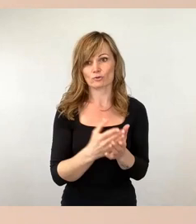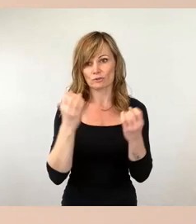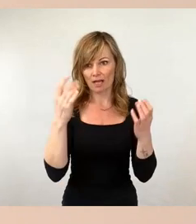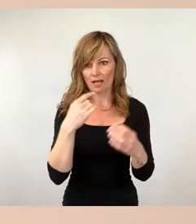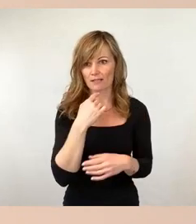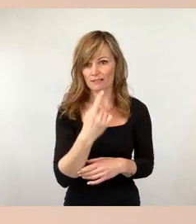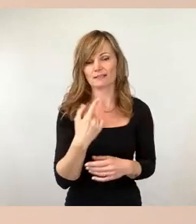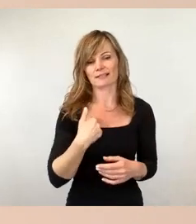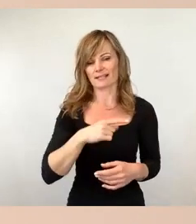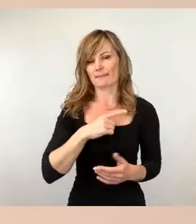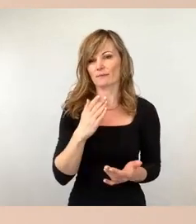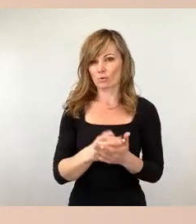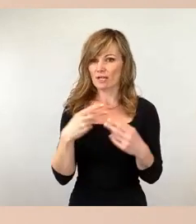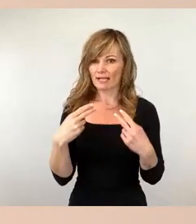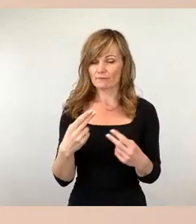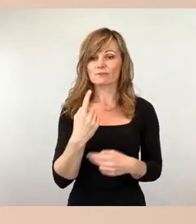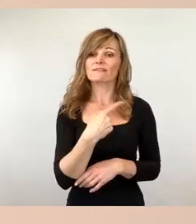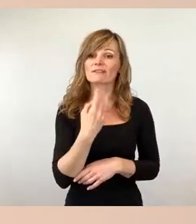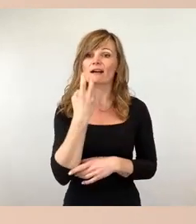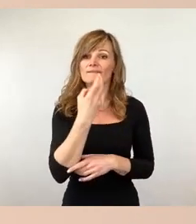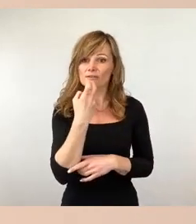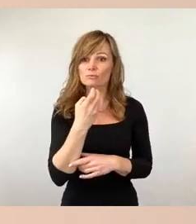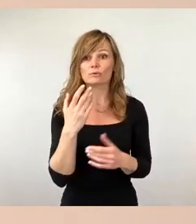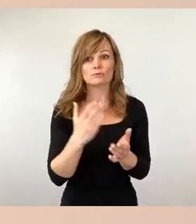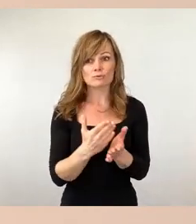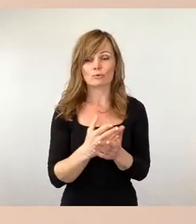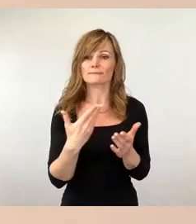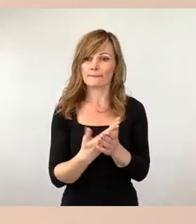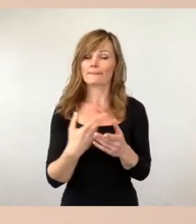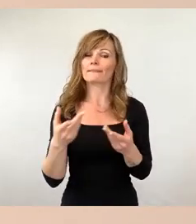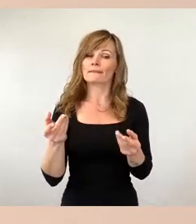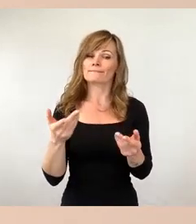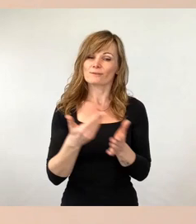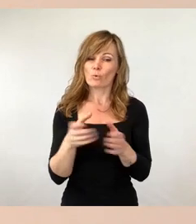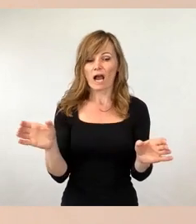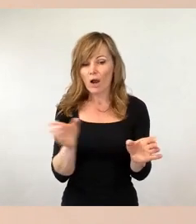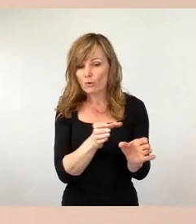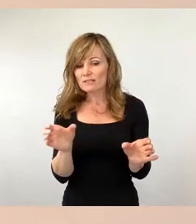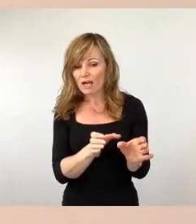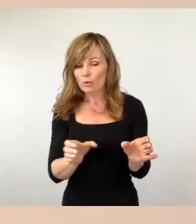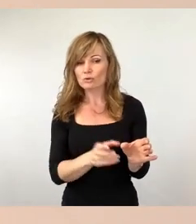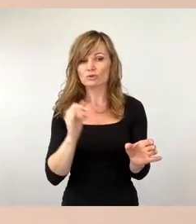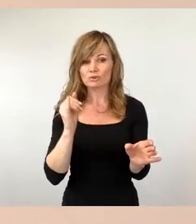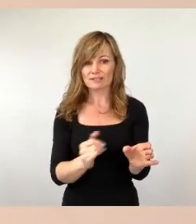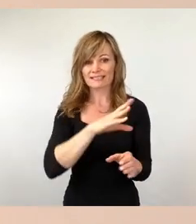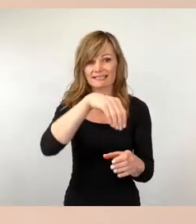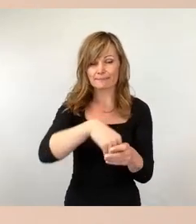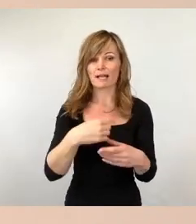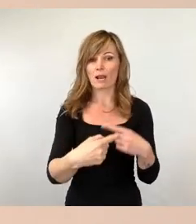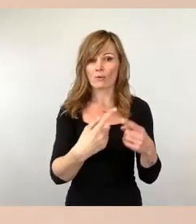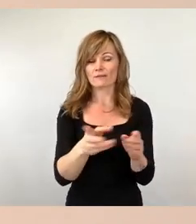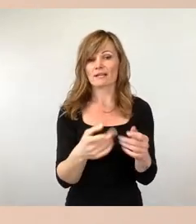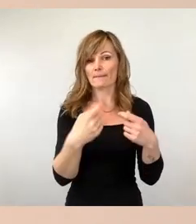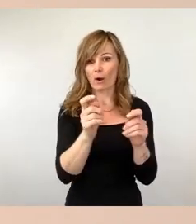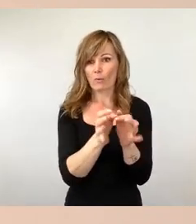beantwortet, dass wir versuchen, den Austausch der Fahrgastunterstände in laufende Baumaßnahmen zu integrieren, um eben nicht